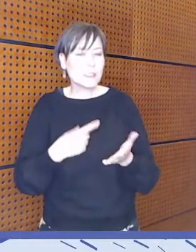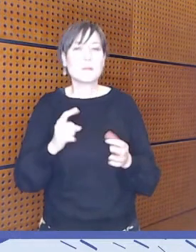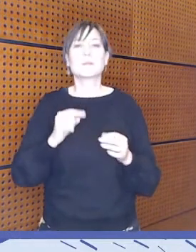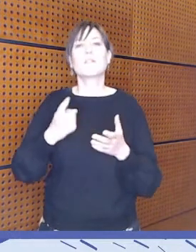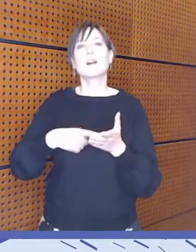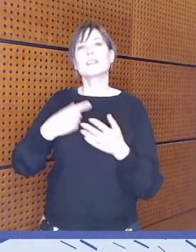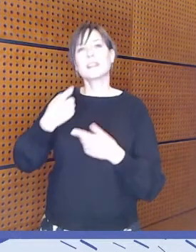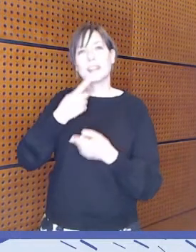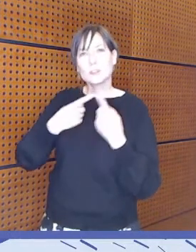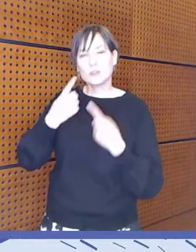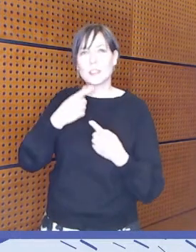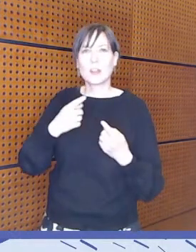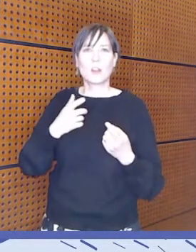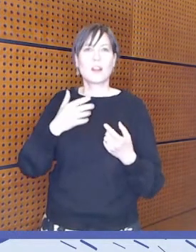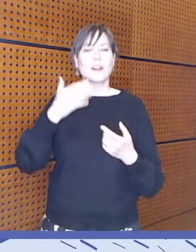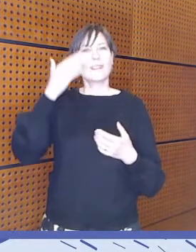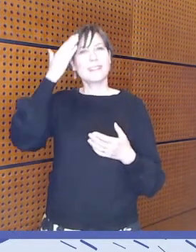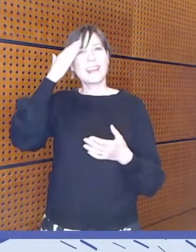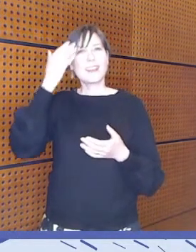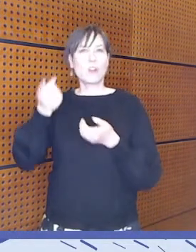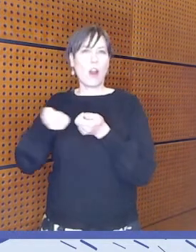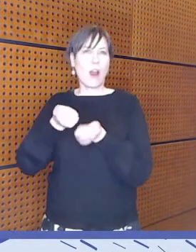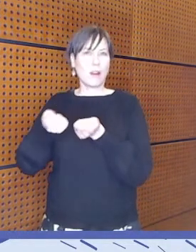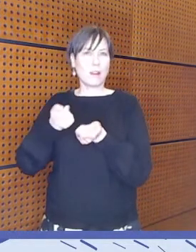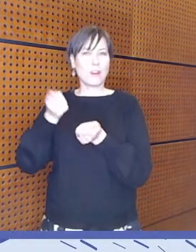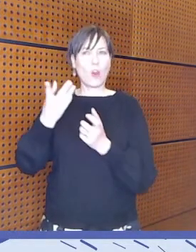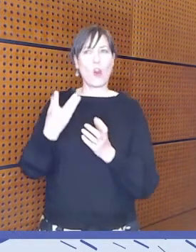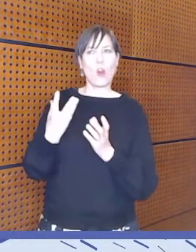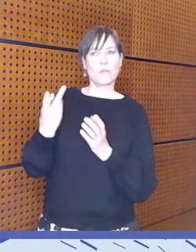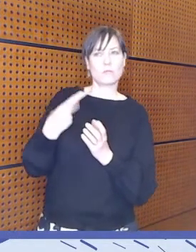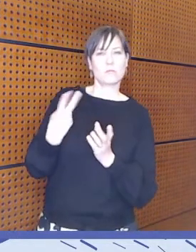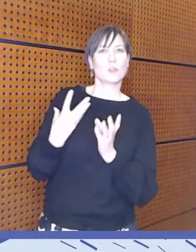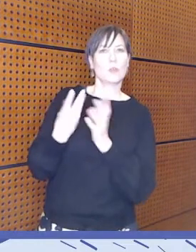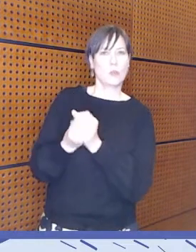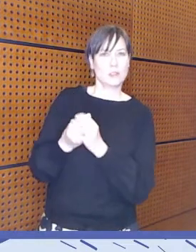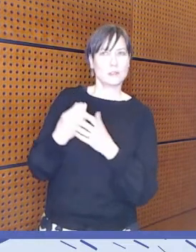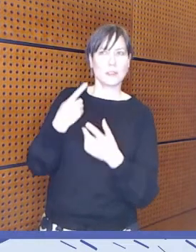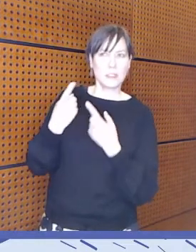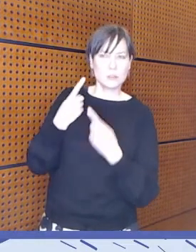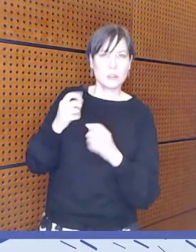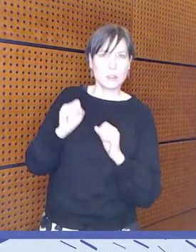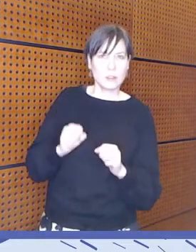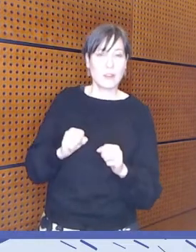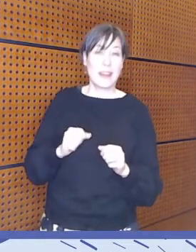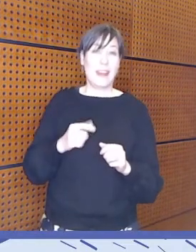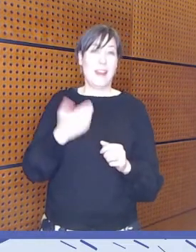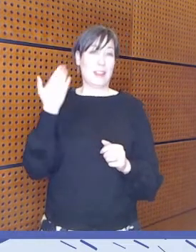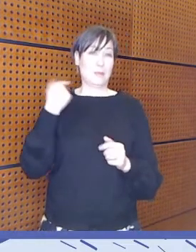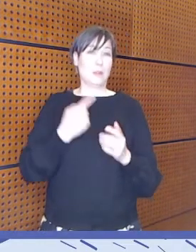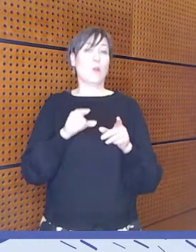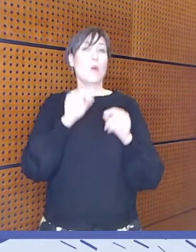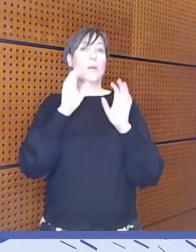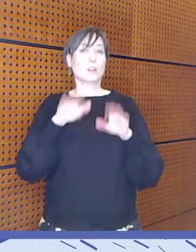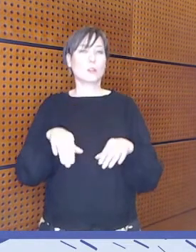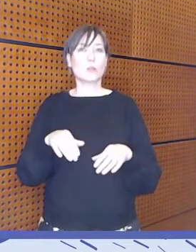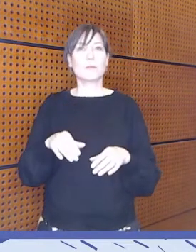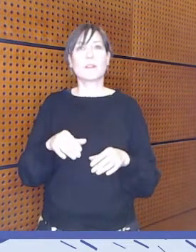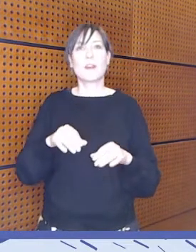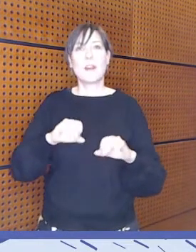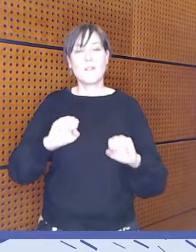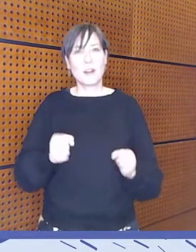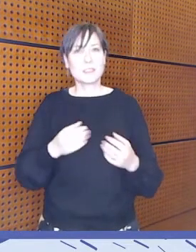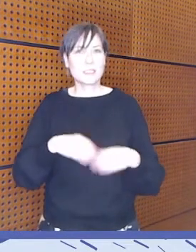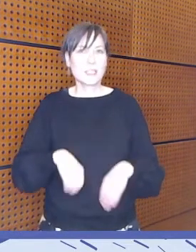siellä paikallisen tietohallinnon kanssa. Eli eri yhteyksissä on käynyt ilmi, että varhaiskasvatuksen digipedagogiset